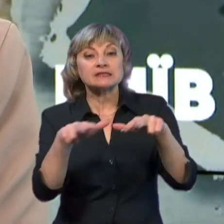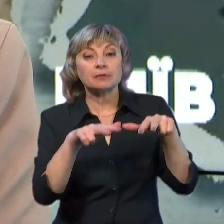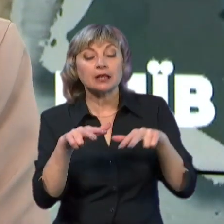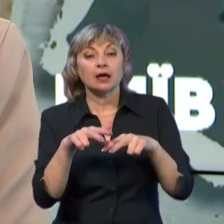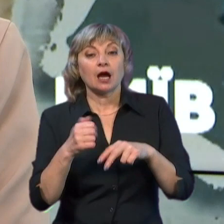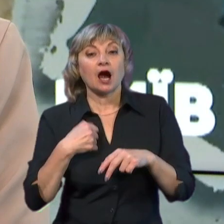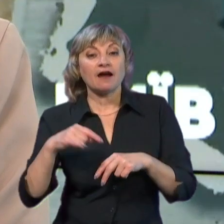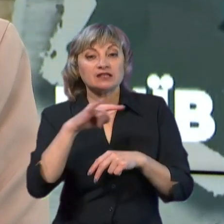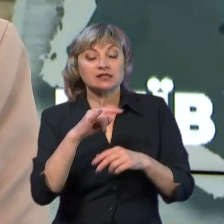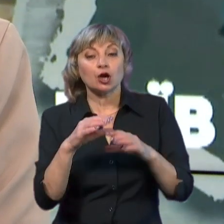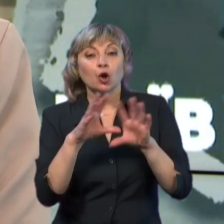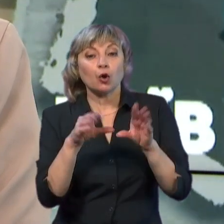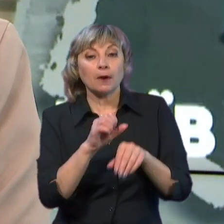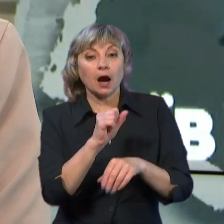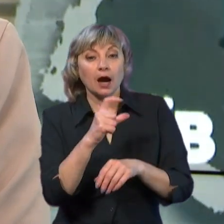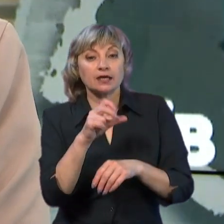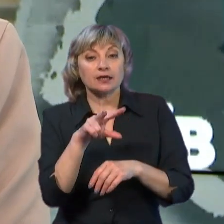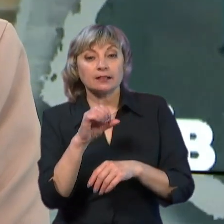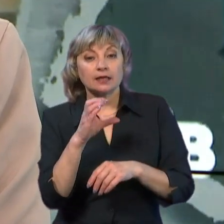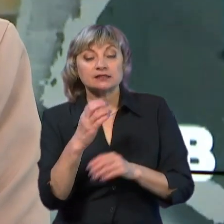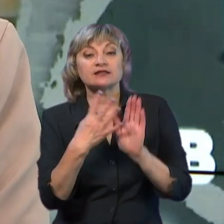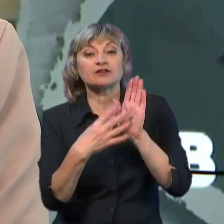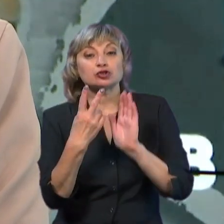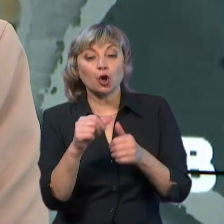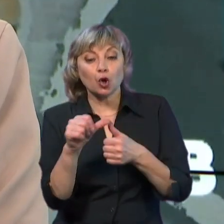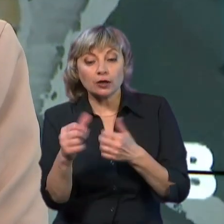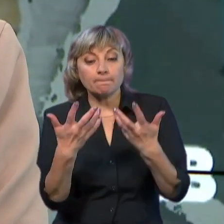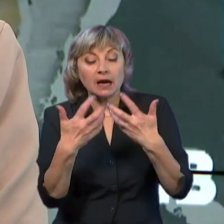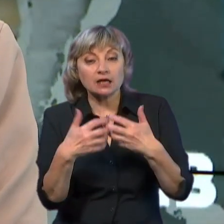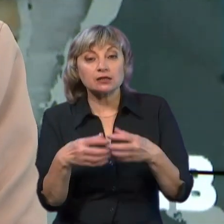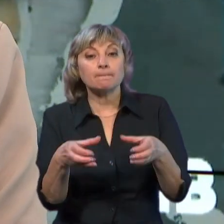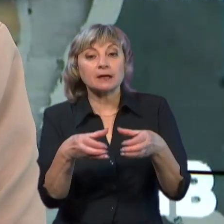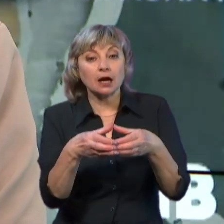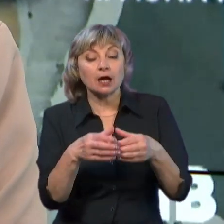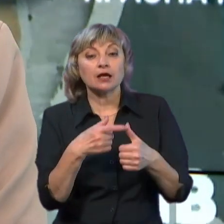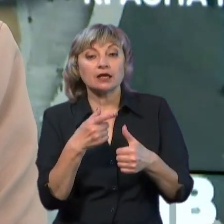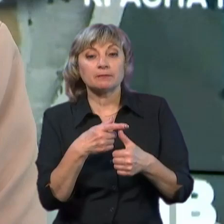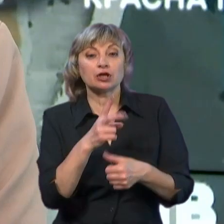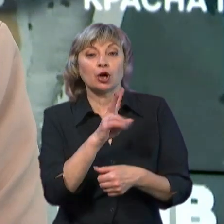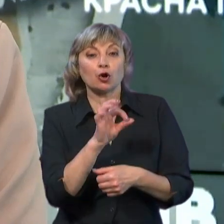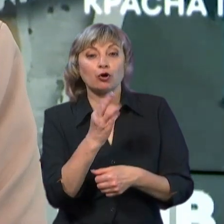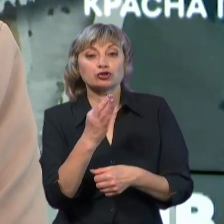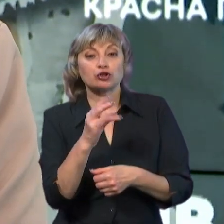авіаційних комплексів АХІЛЕС-92-ї окремої механізованої бригади імені Кошового атамана Сірка.